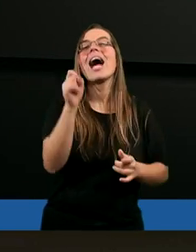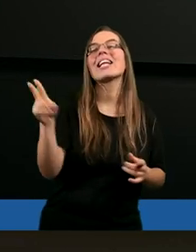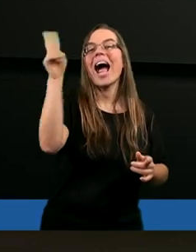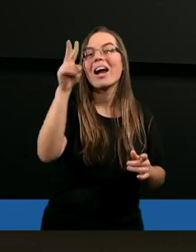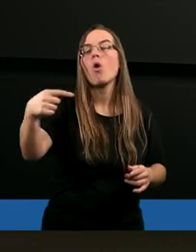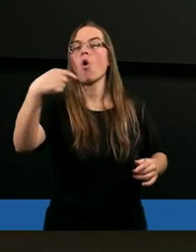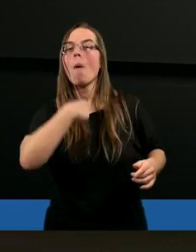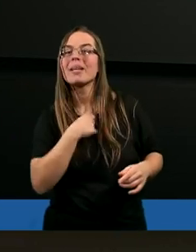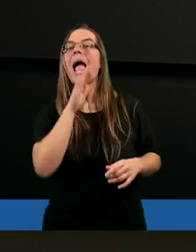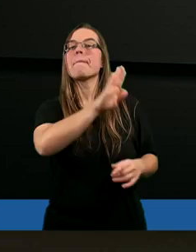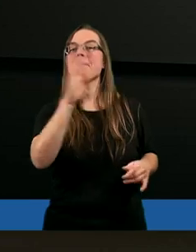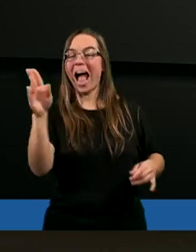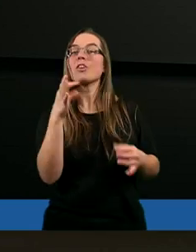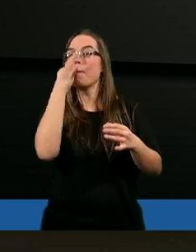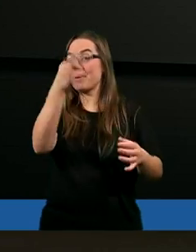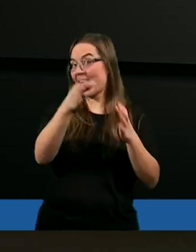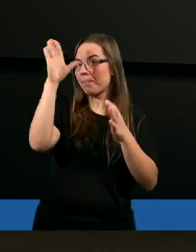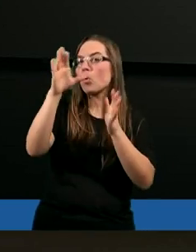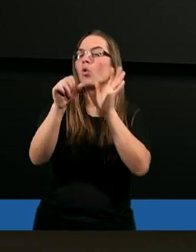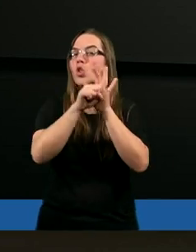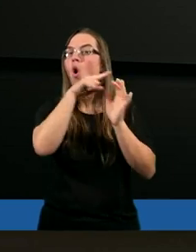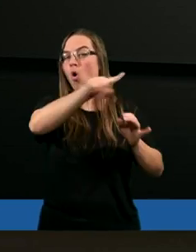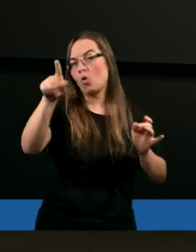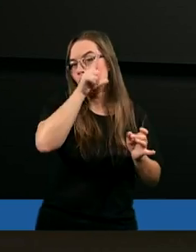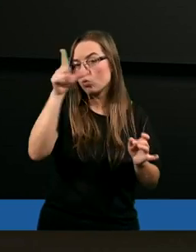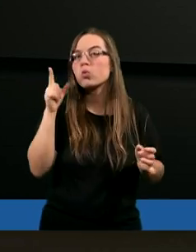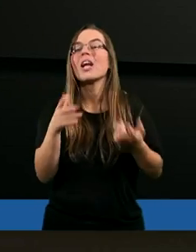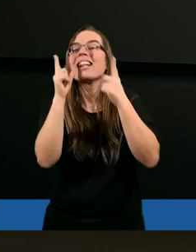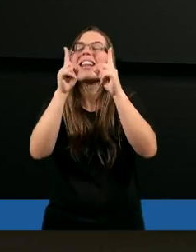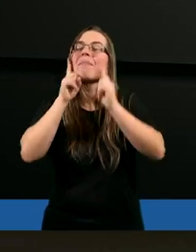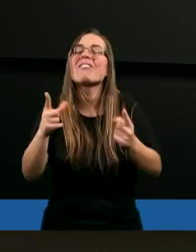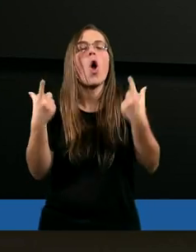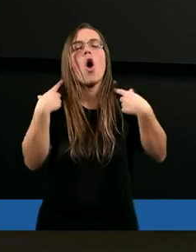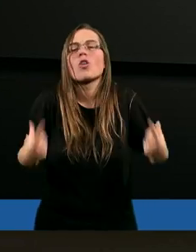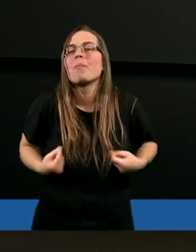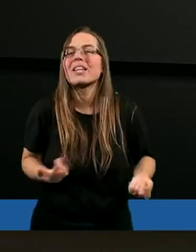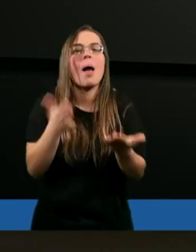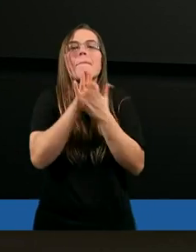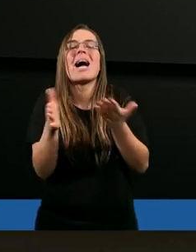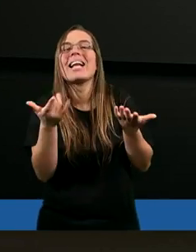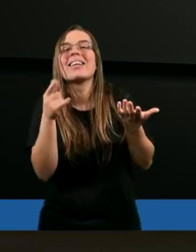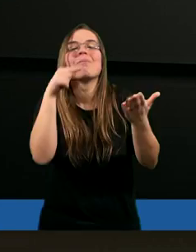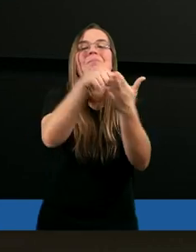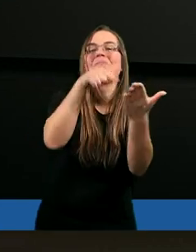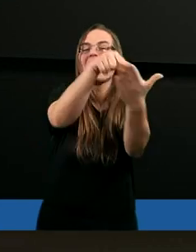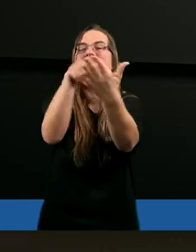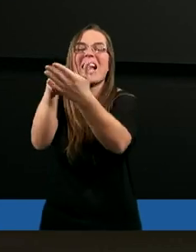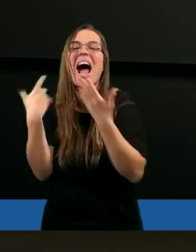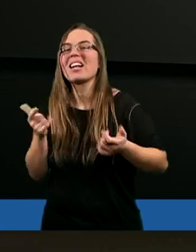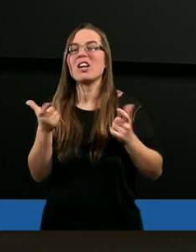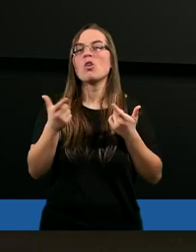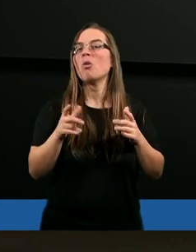macie? Tak naprawdę, osobiście. Bez powtarzania, że